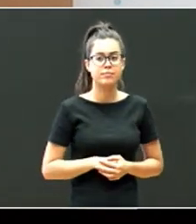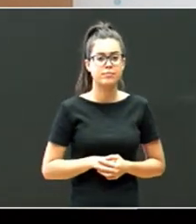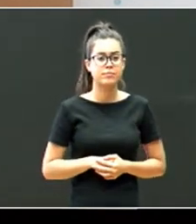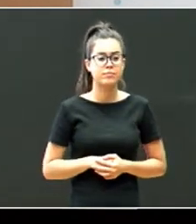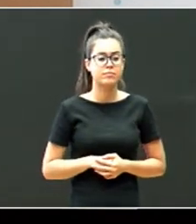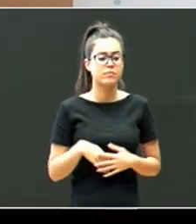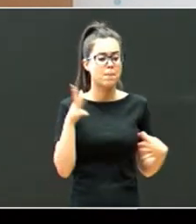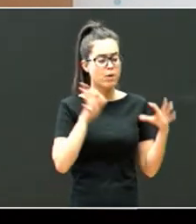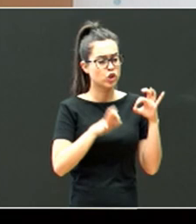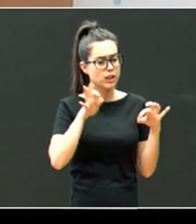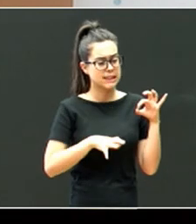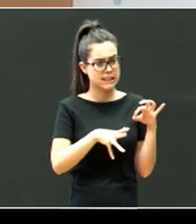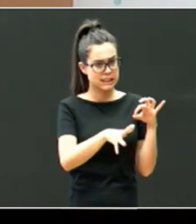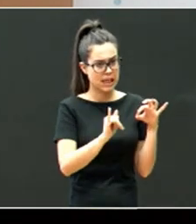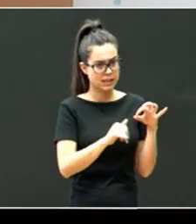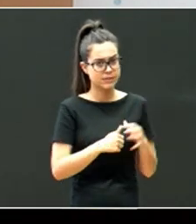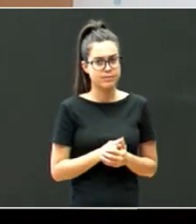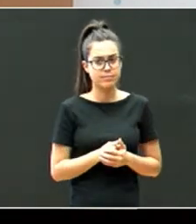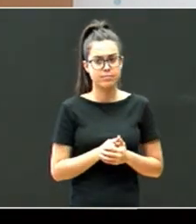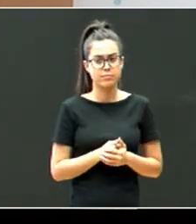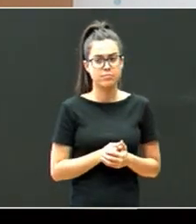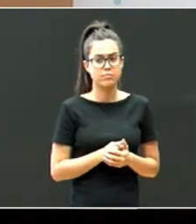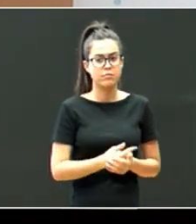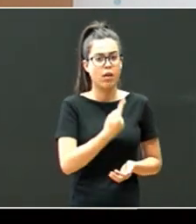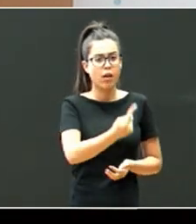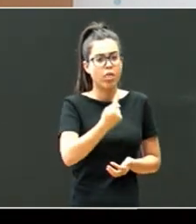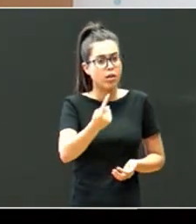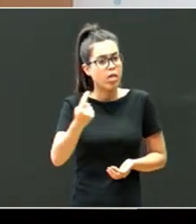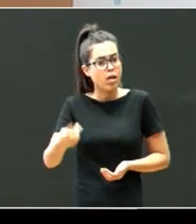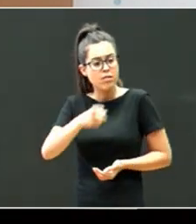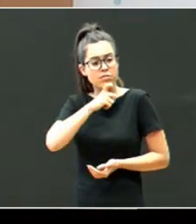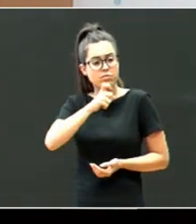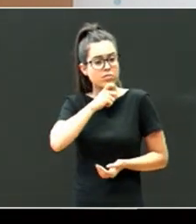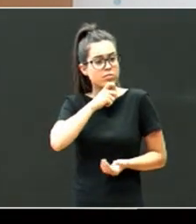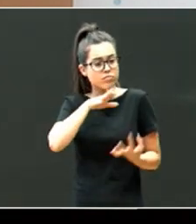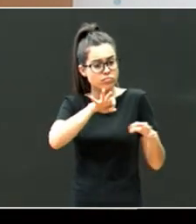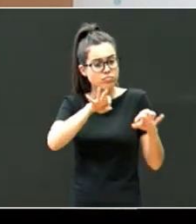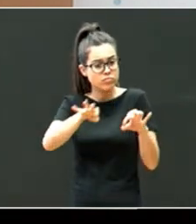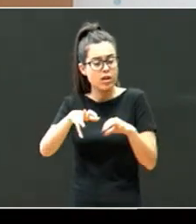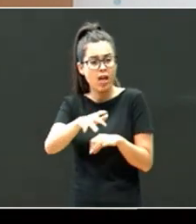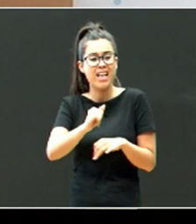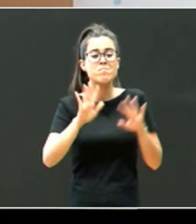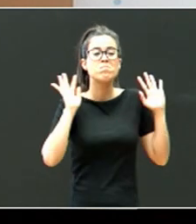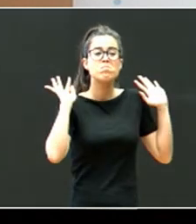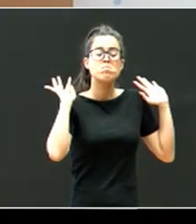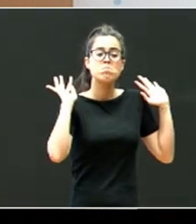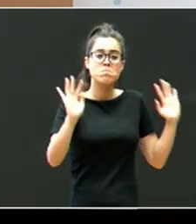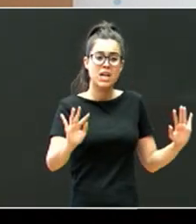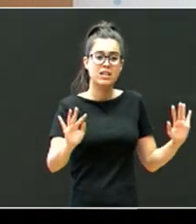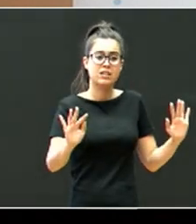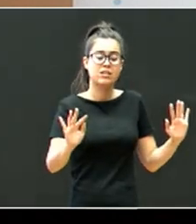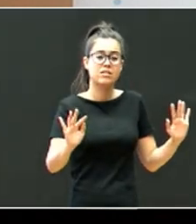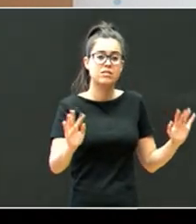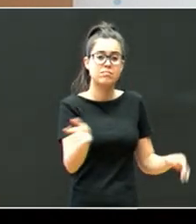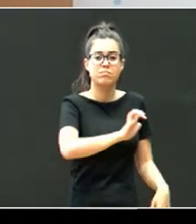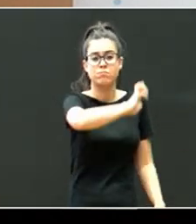ba, porzentai batzuk, ekiu dutko ditxuste, zaitxasun konkretu batzuk. Baina, nazioarteko adauzioa dela, edo,